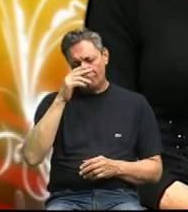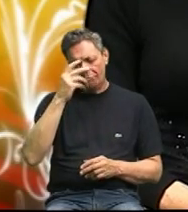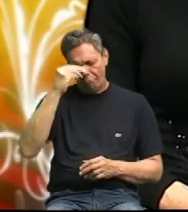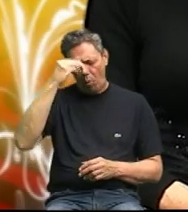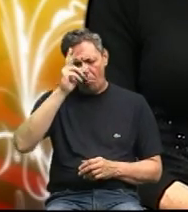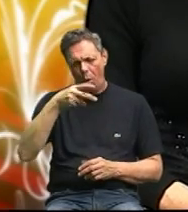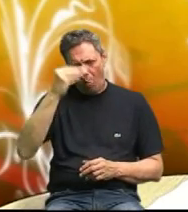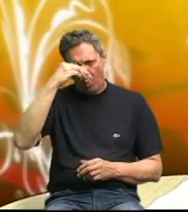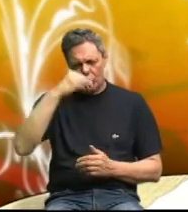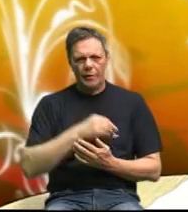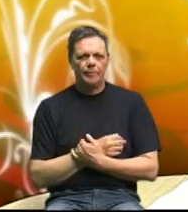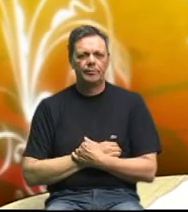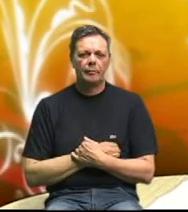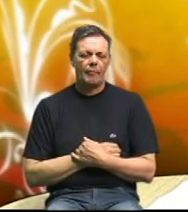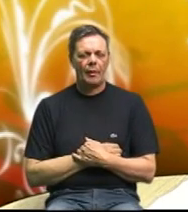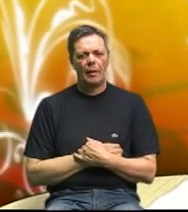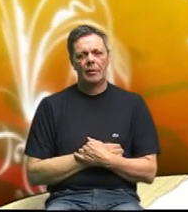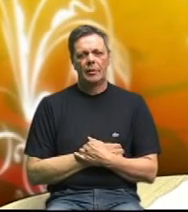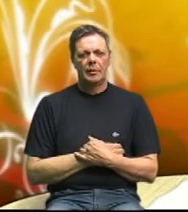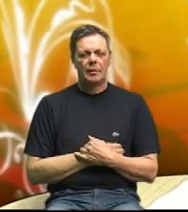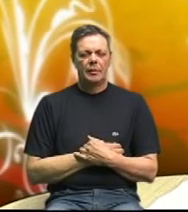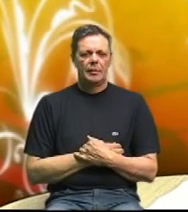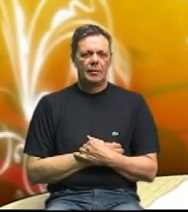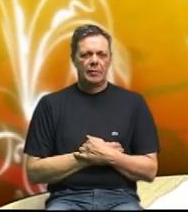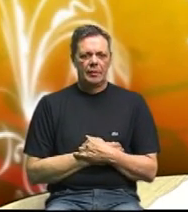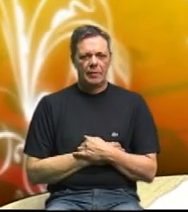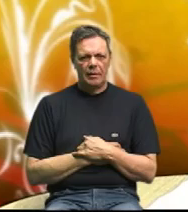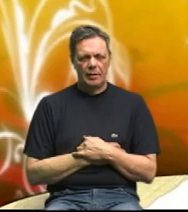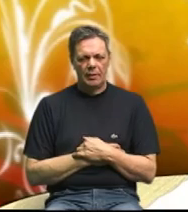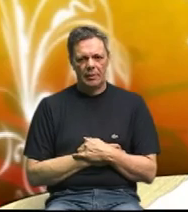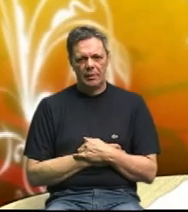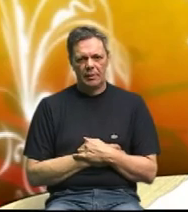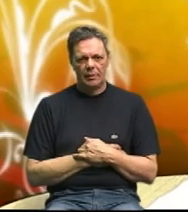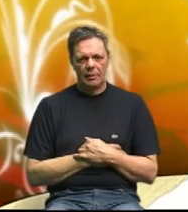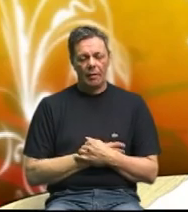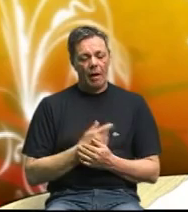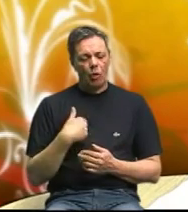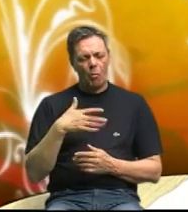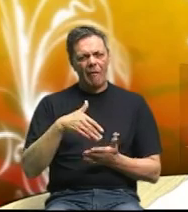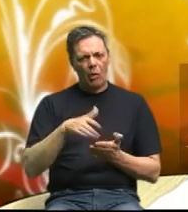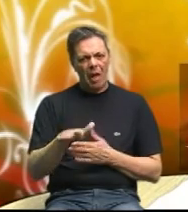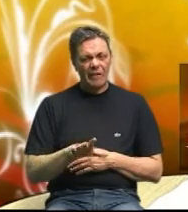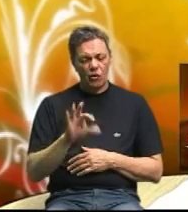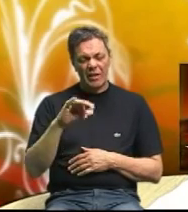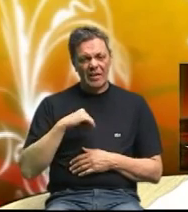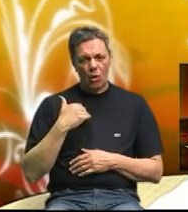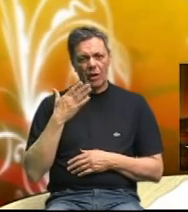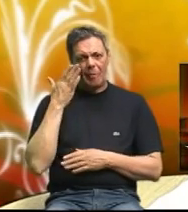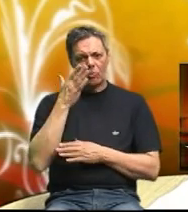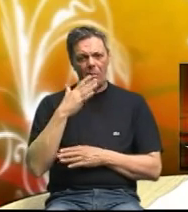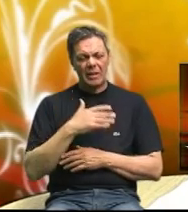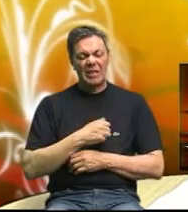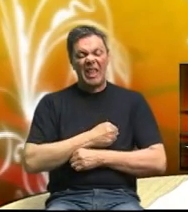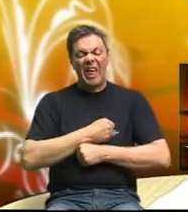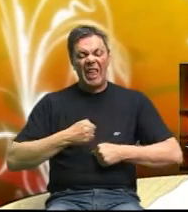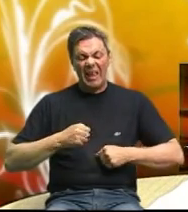što bi mi trebali svi poraditi na tom učenju jer zbiljak ovako nastavimo za deset godina ćemo biti debeli